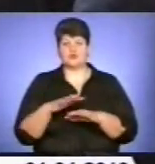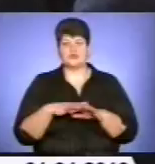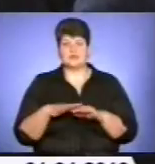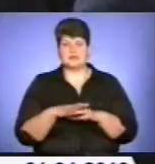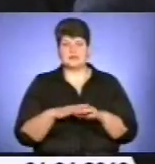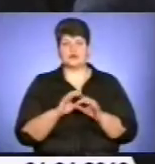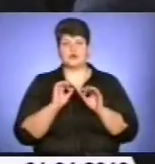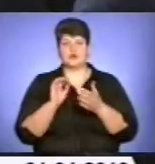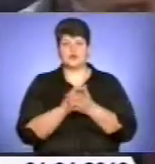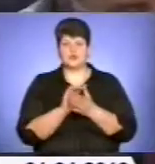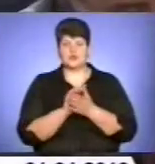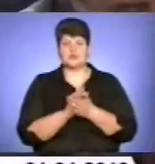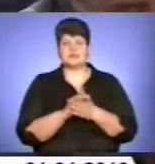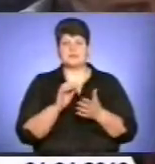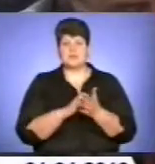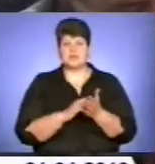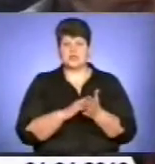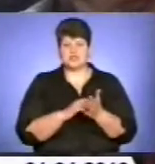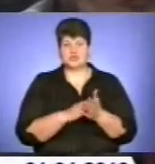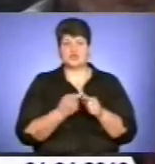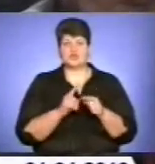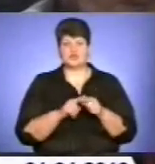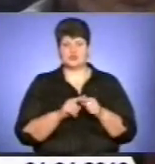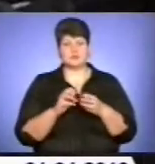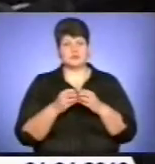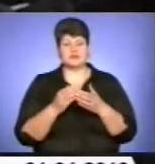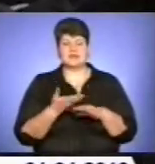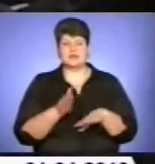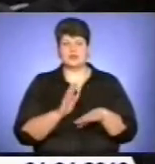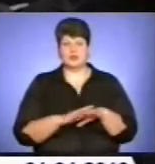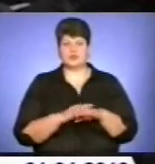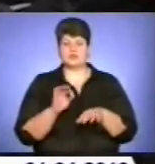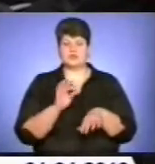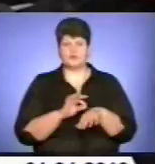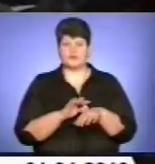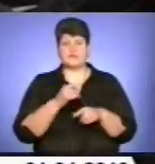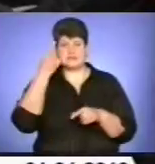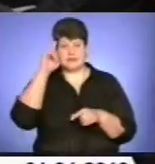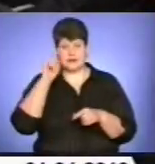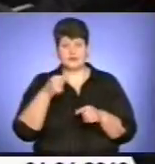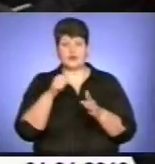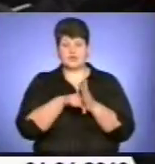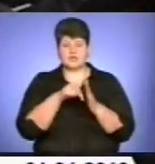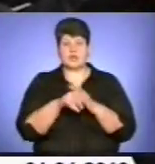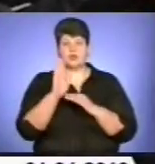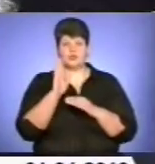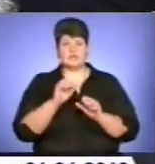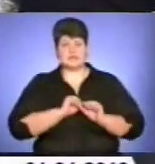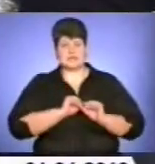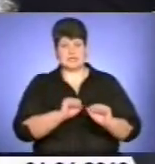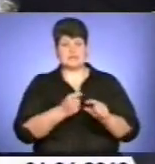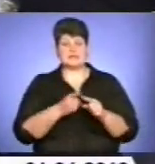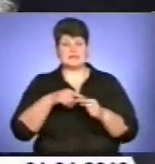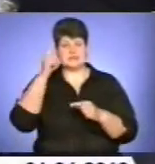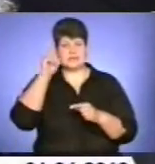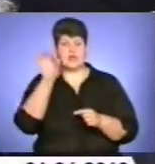симптомами та діагностикою цього небезпечного захворювання. Кажуть знати, бути захищеним. Такі знання не просто корисні, а й